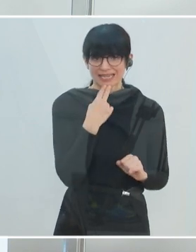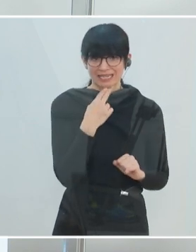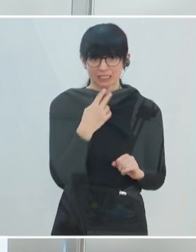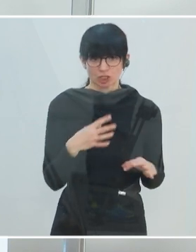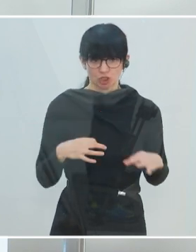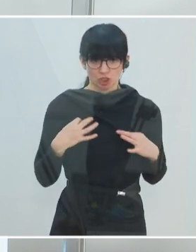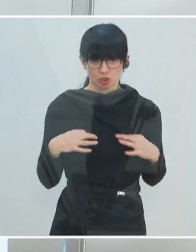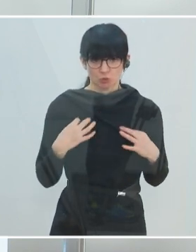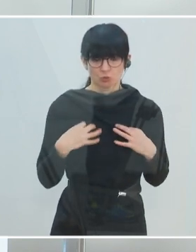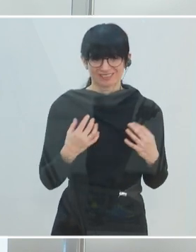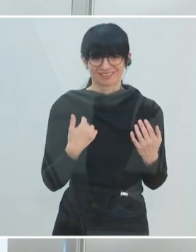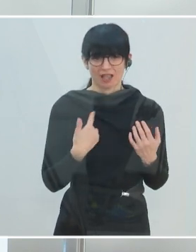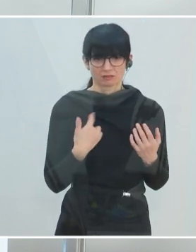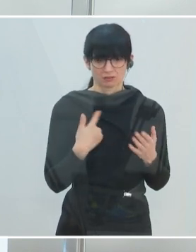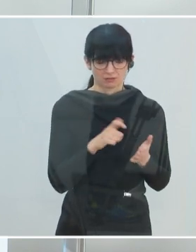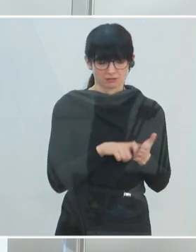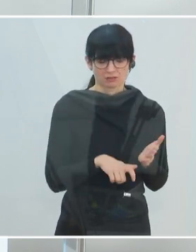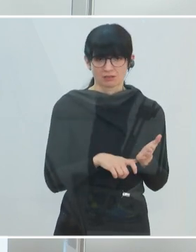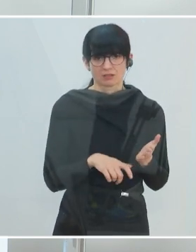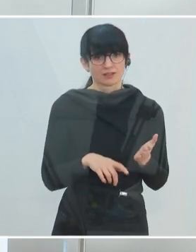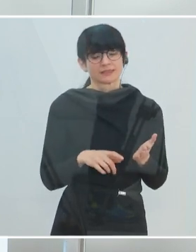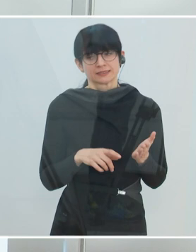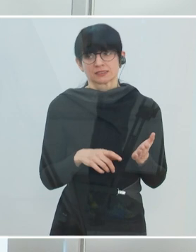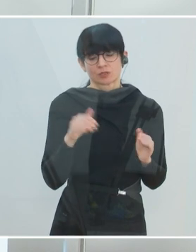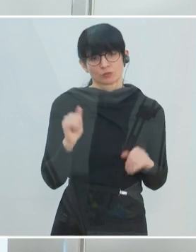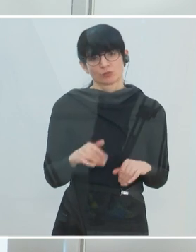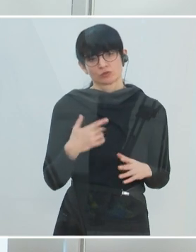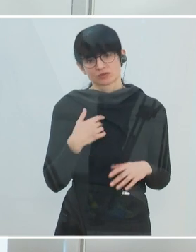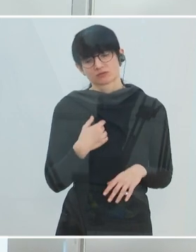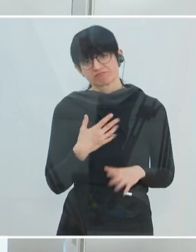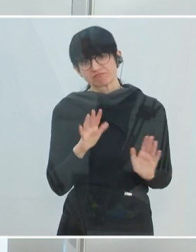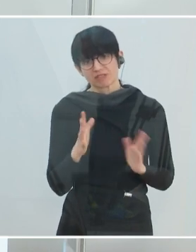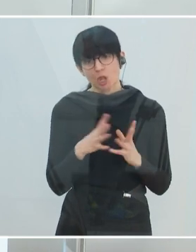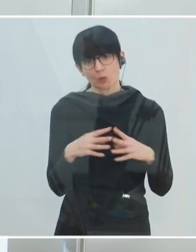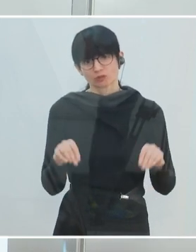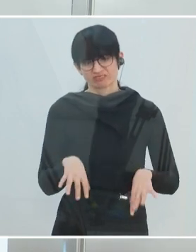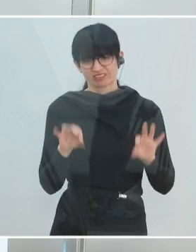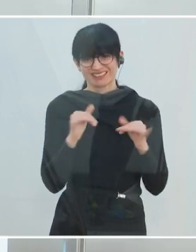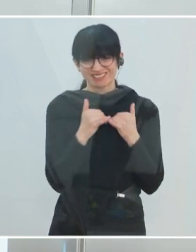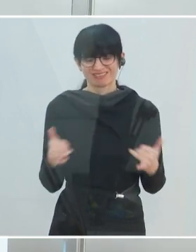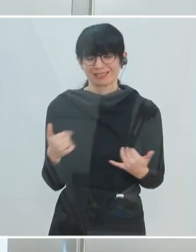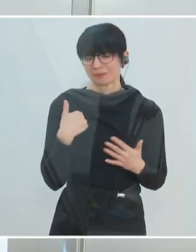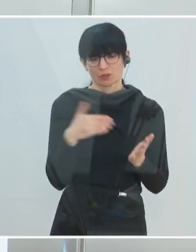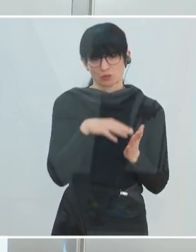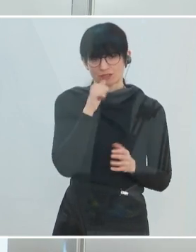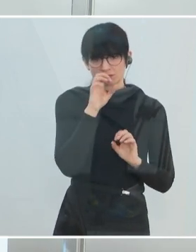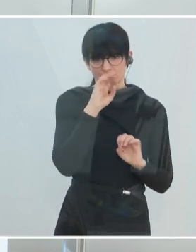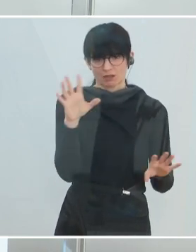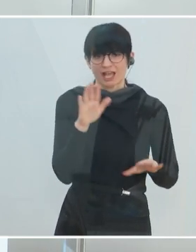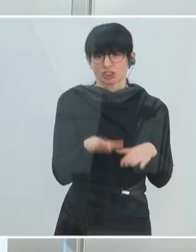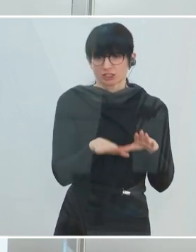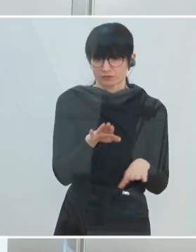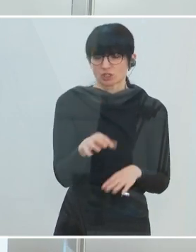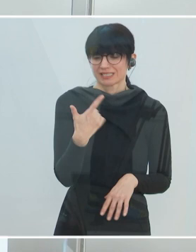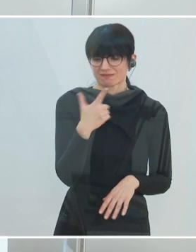gewählt haben, nicht inkludiert. Da versuchen wir in den nächsten zwei Wochen eine Lösung zustande zu bringen, Schritt für